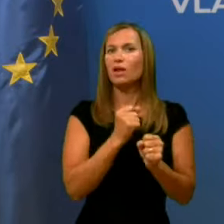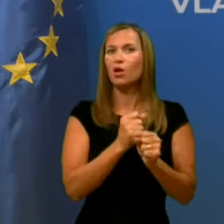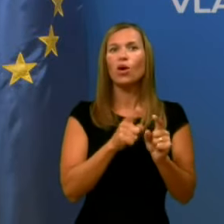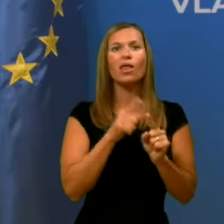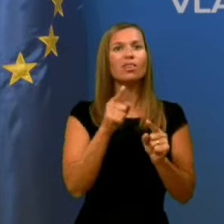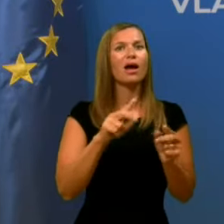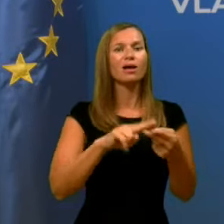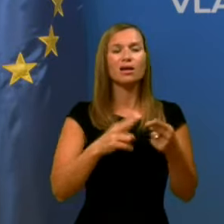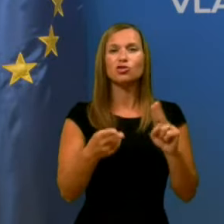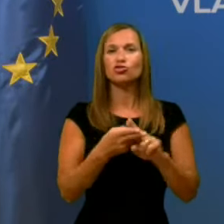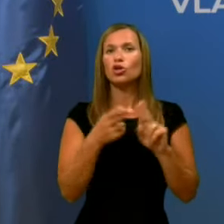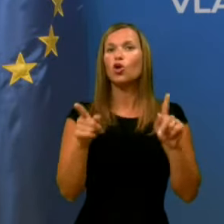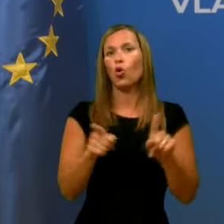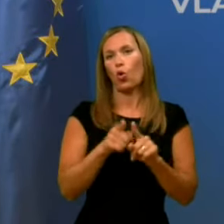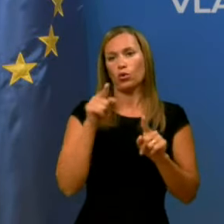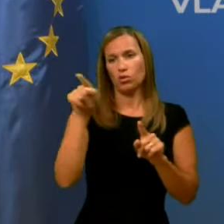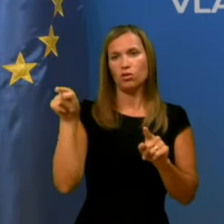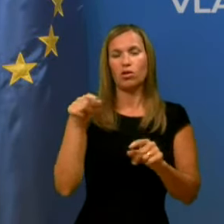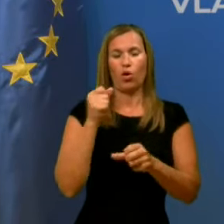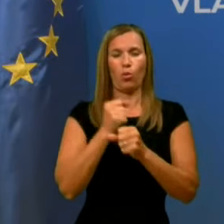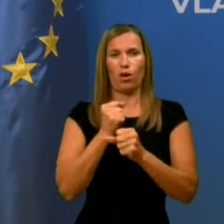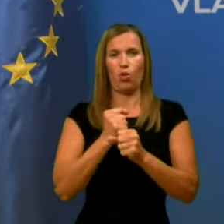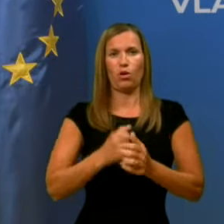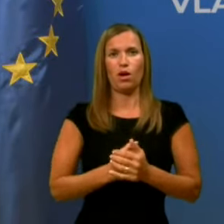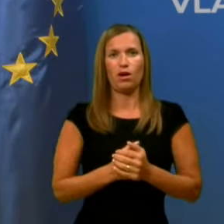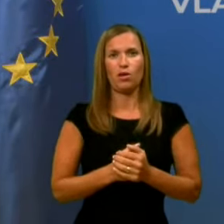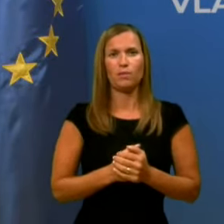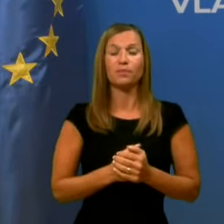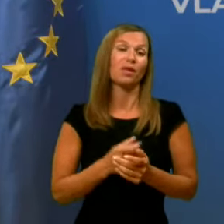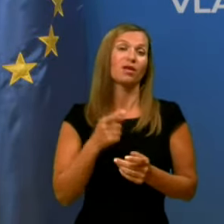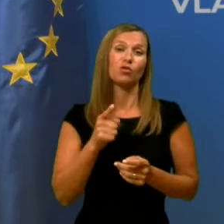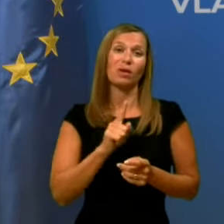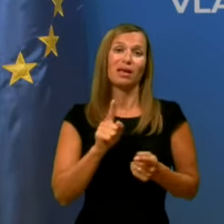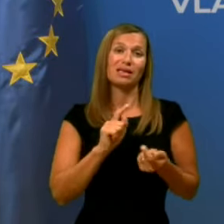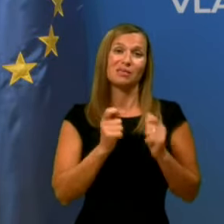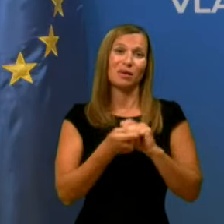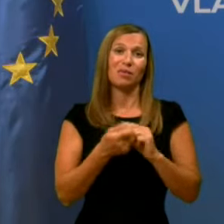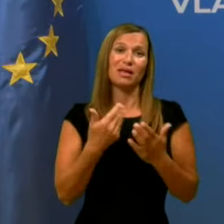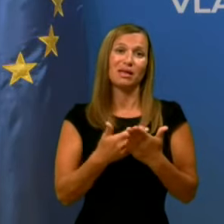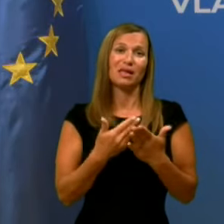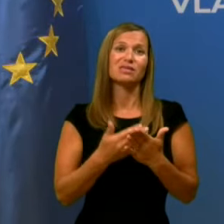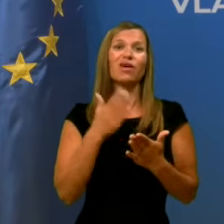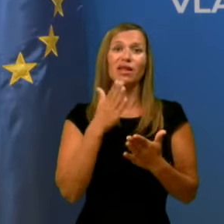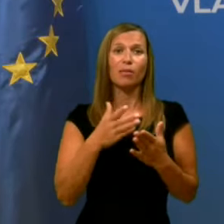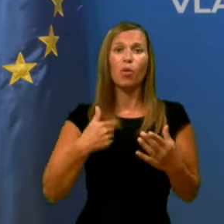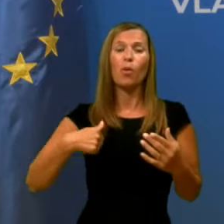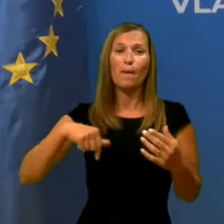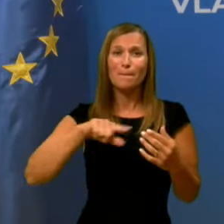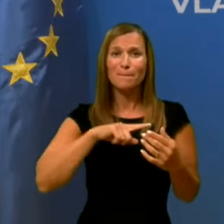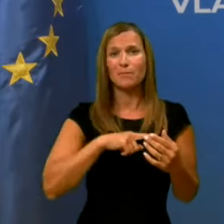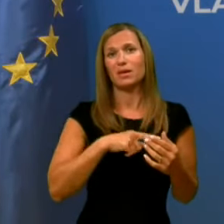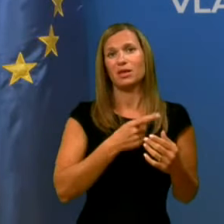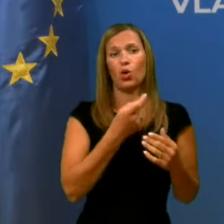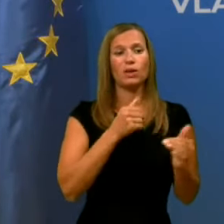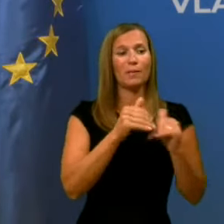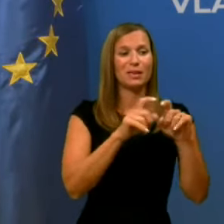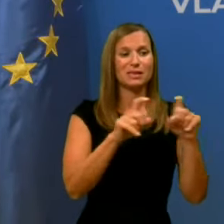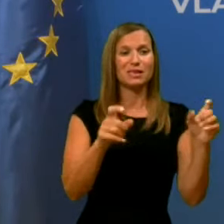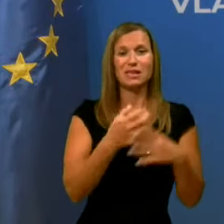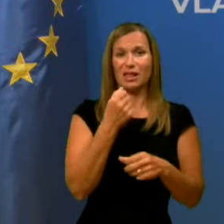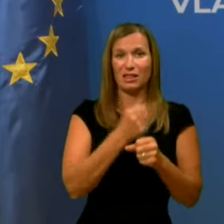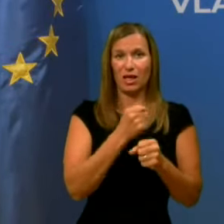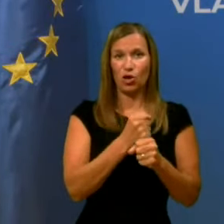način, kot ga upravljajo. Kar ne spremeni dejstva, sveda, da jim bomo mi z naše strani in ministerstvo za delo